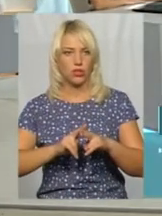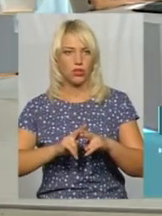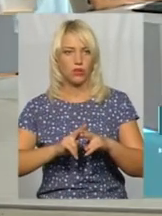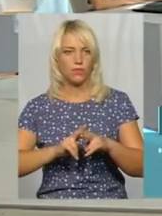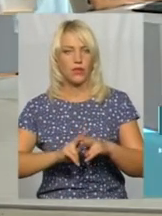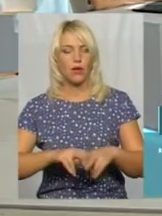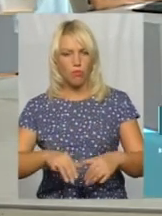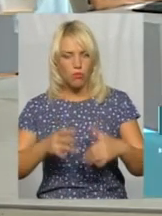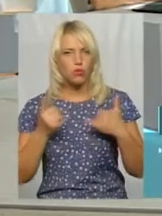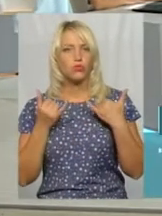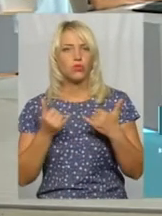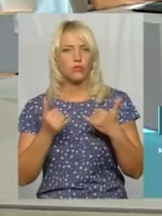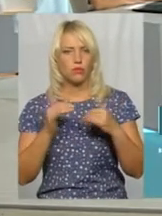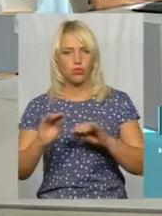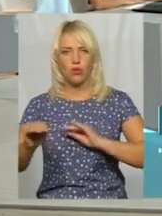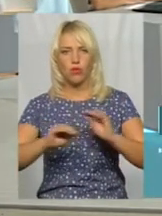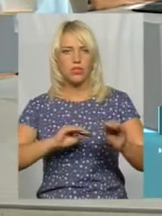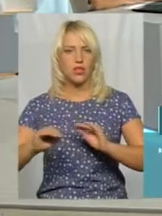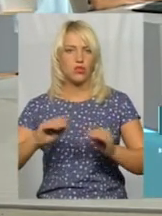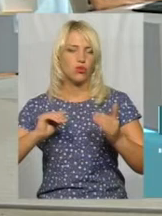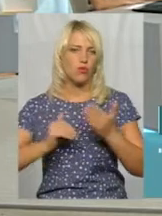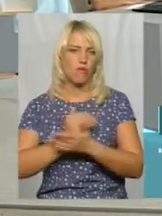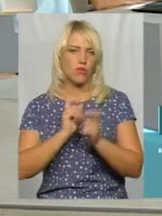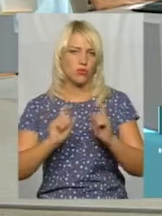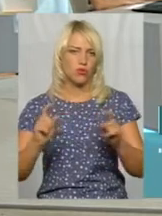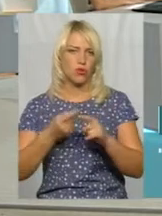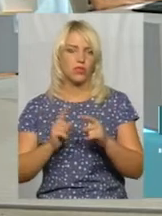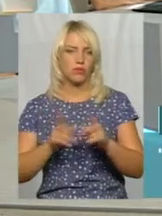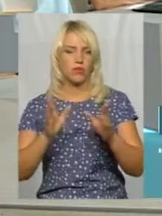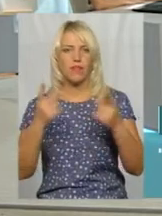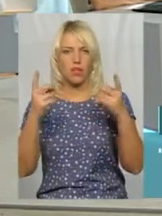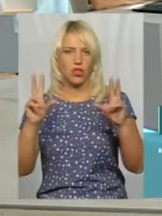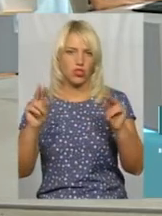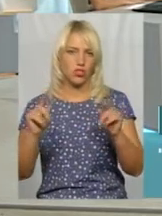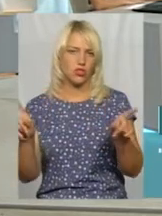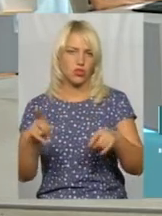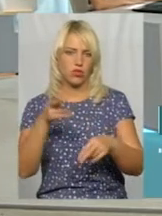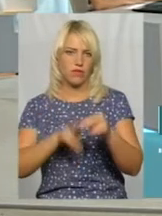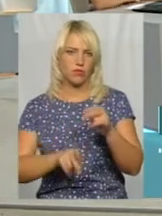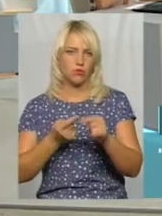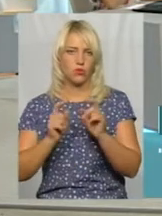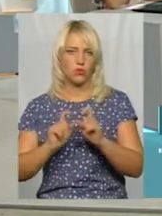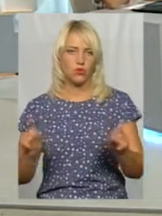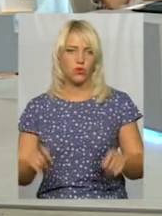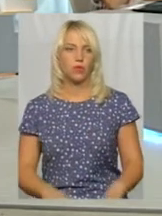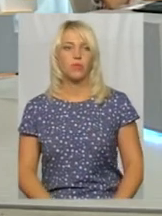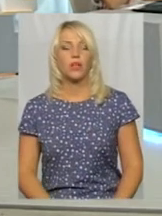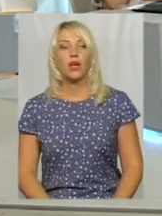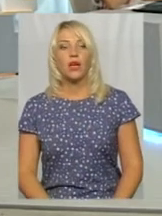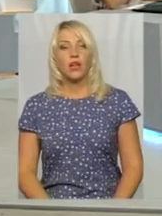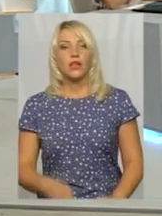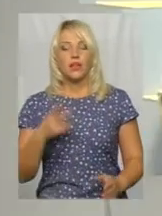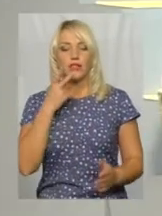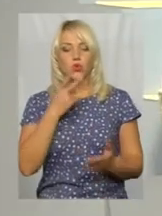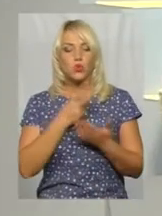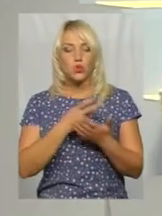технологічно, по-сучасному буде оснащити ця школа, і, безумовно, це буде велике щастя, що ми її завершимо і відкриємо. Судячи із темпів,